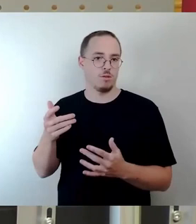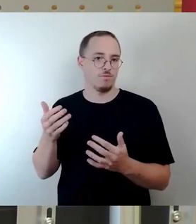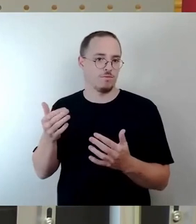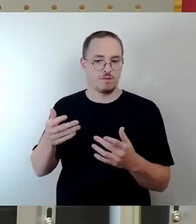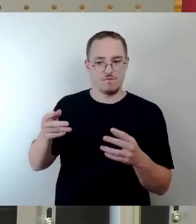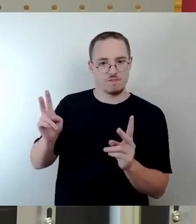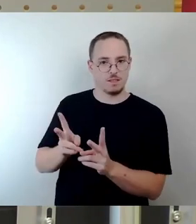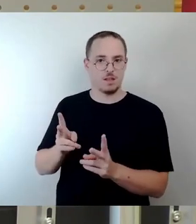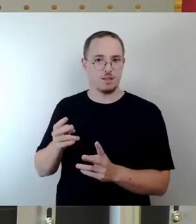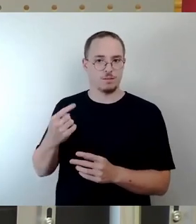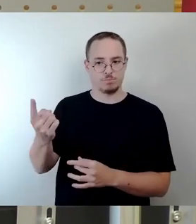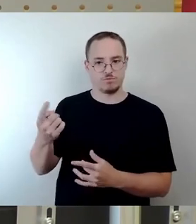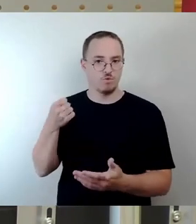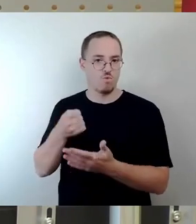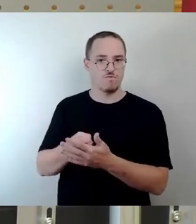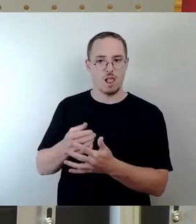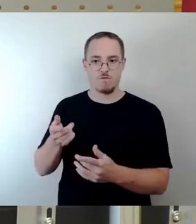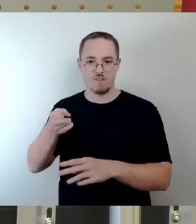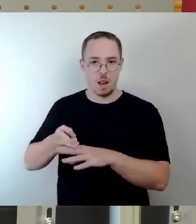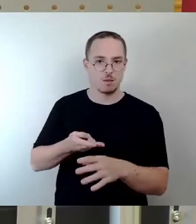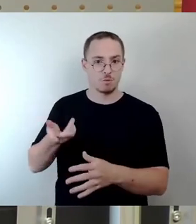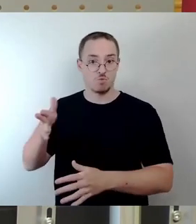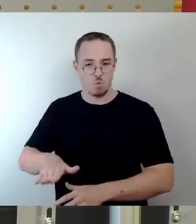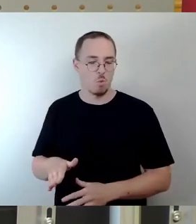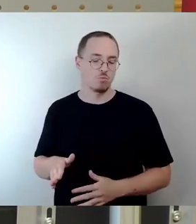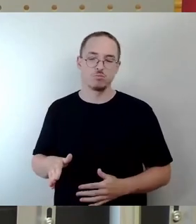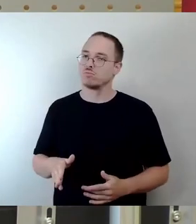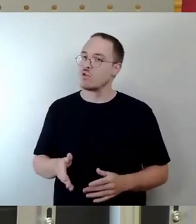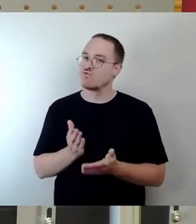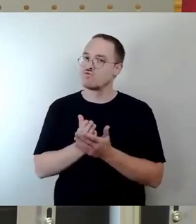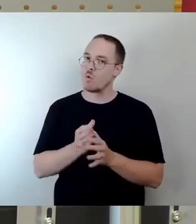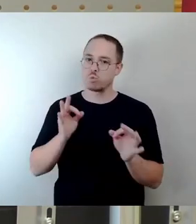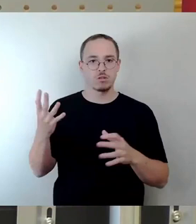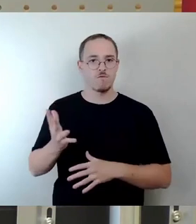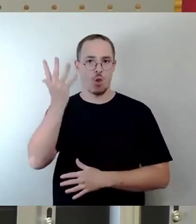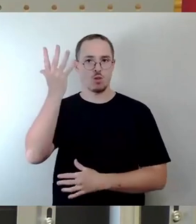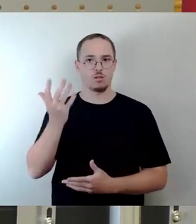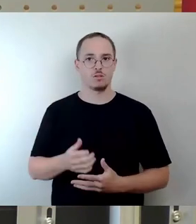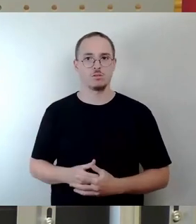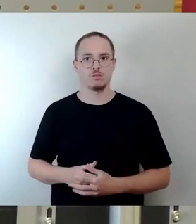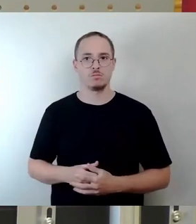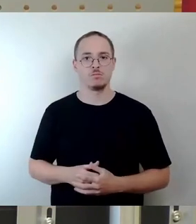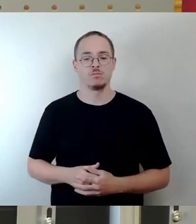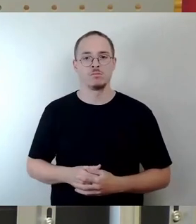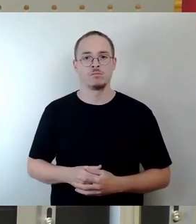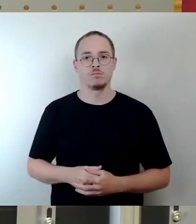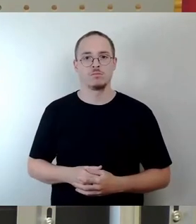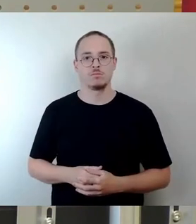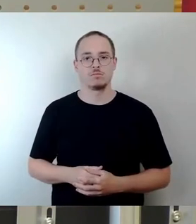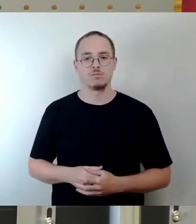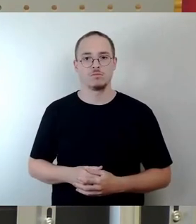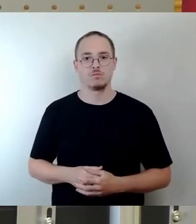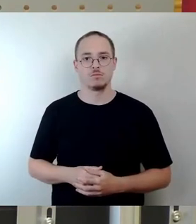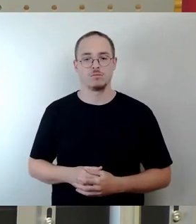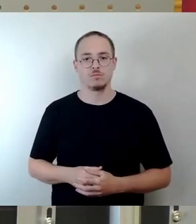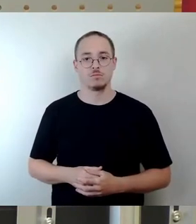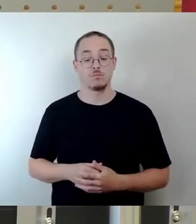Ein anderes Problem der Verkehrsentwicklung in Dresden beziehungsweise besser gesagt der Verkehrsnichtentwicklung ist, dass einmal auf den Weg gebrachte Planungen